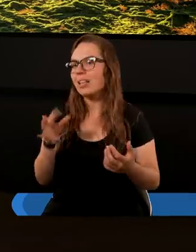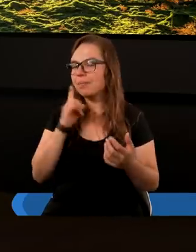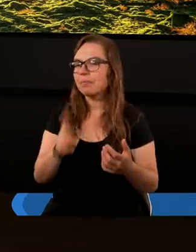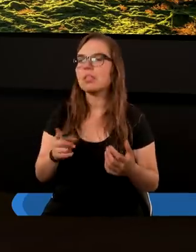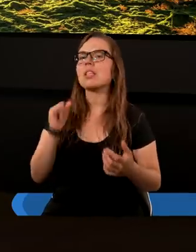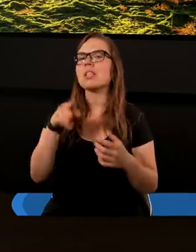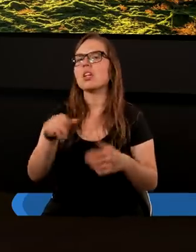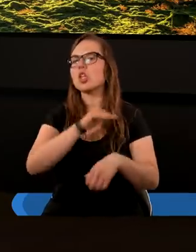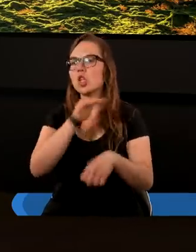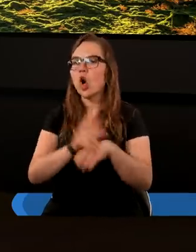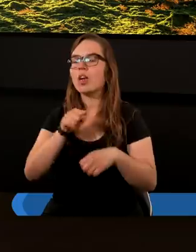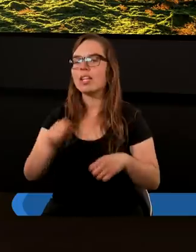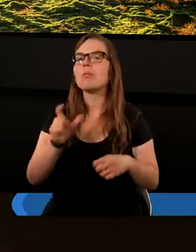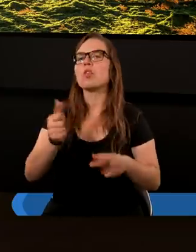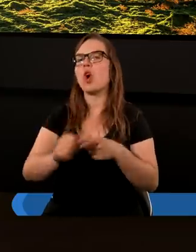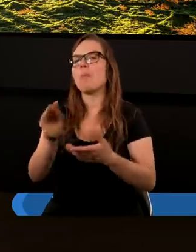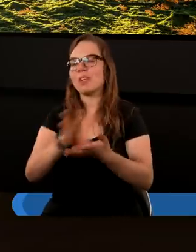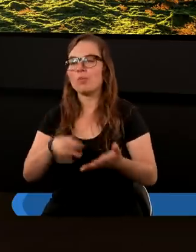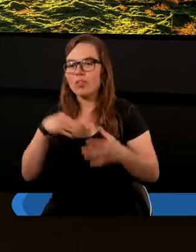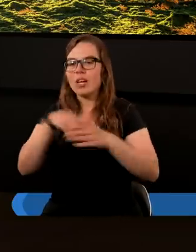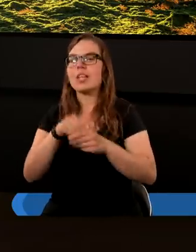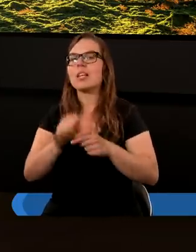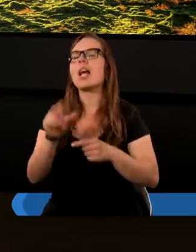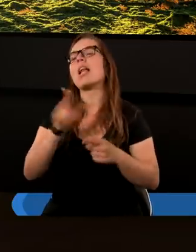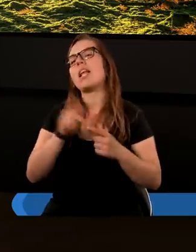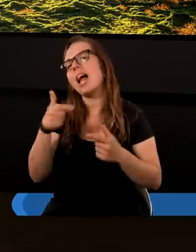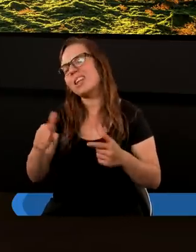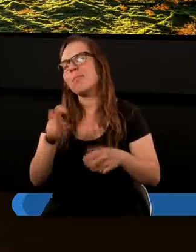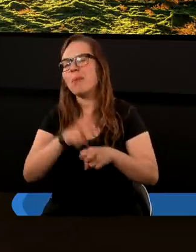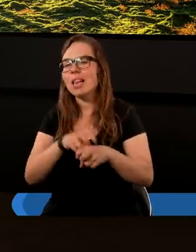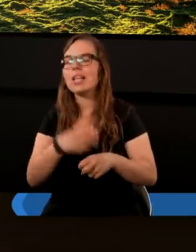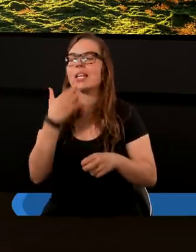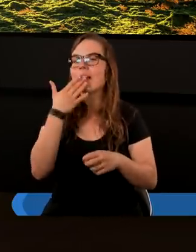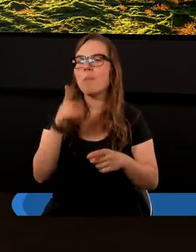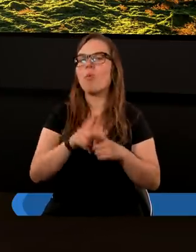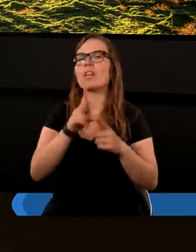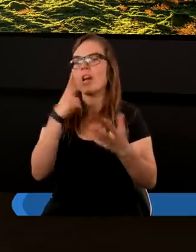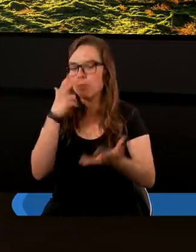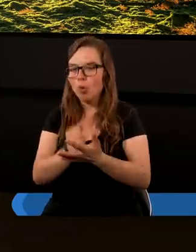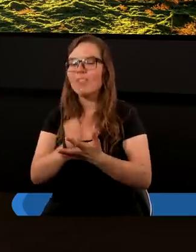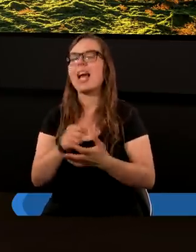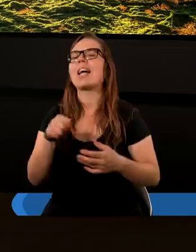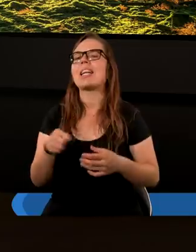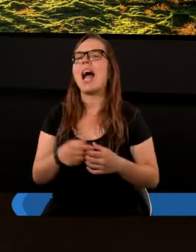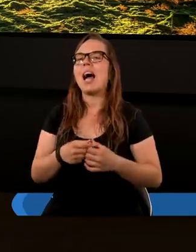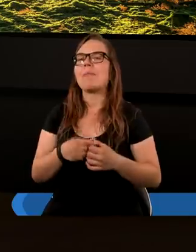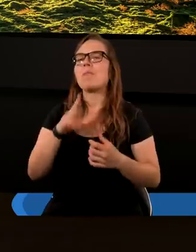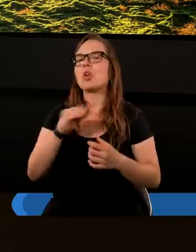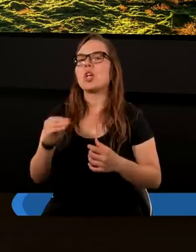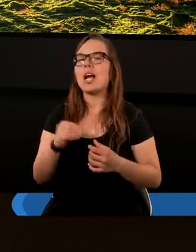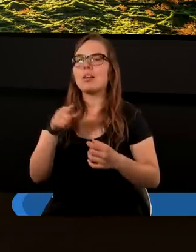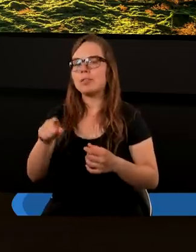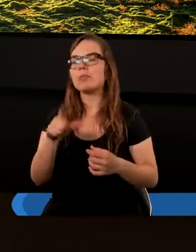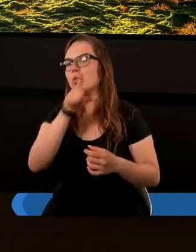zgodnie z tym, co i Pismo Święte, co medycyna oczywiście też potwierdza, że